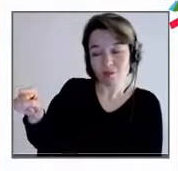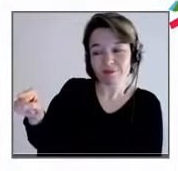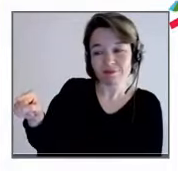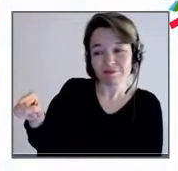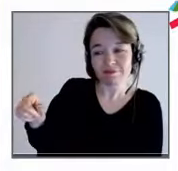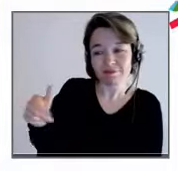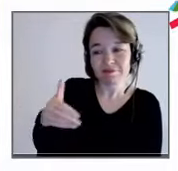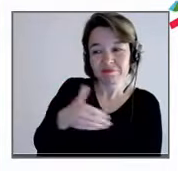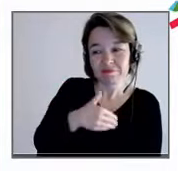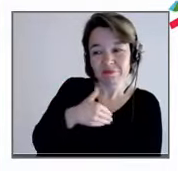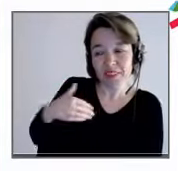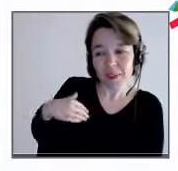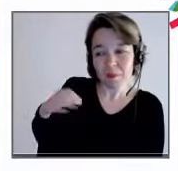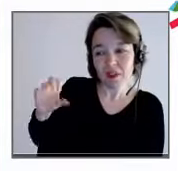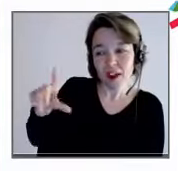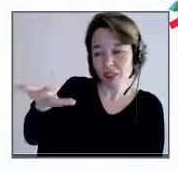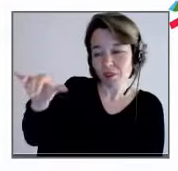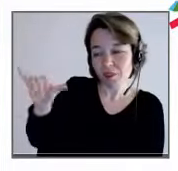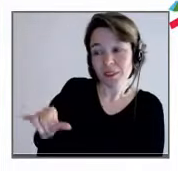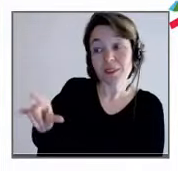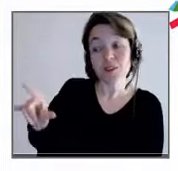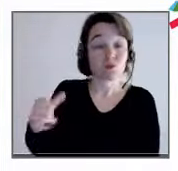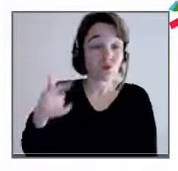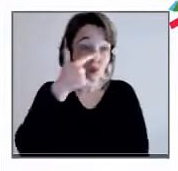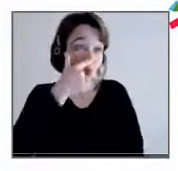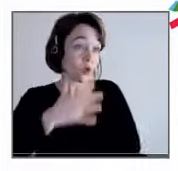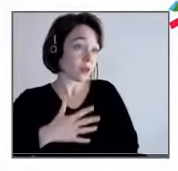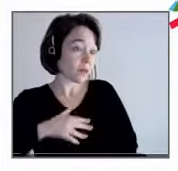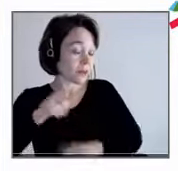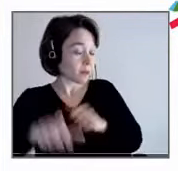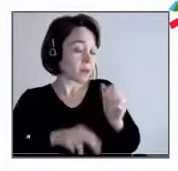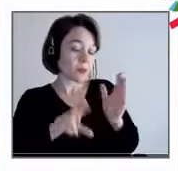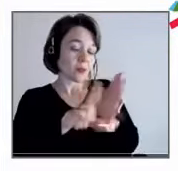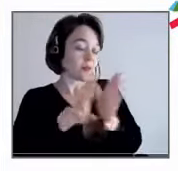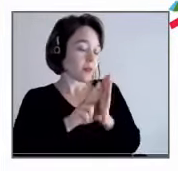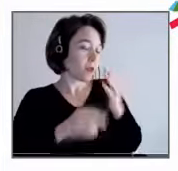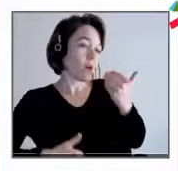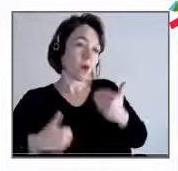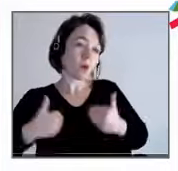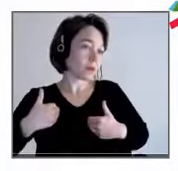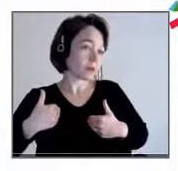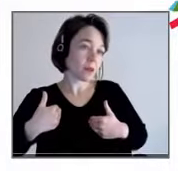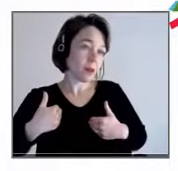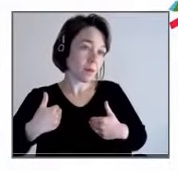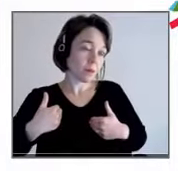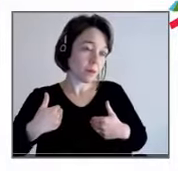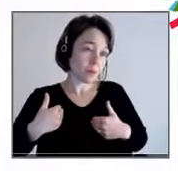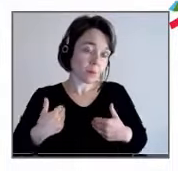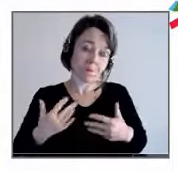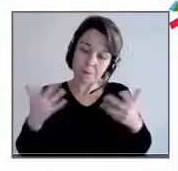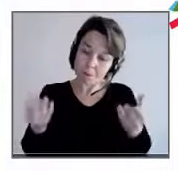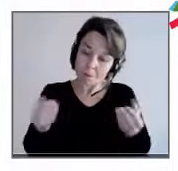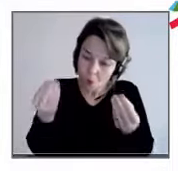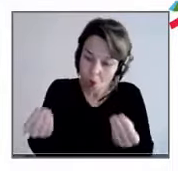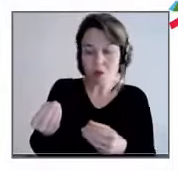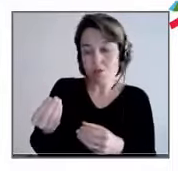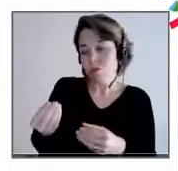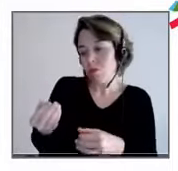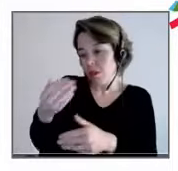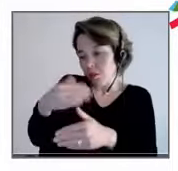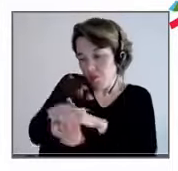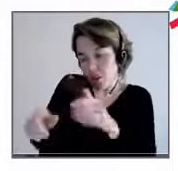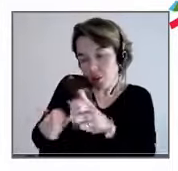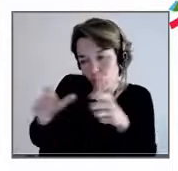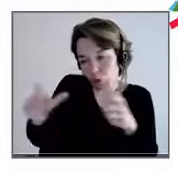Pour moi, comme je le disais, les référents handicap sont un levier clairement en termes de QVT tout simplement parce que du fait de leur métier, sont obligés d'envisager l'autre